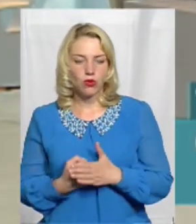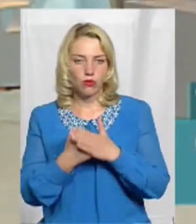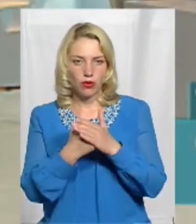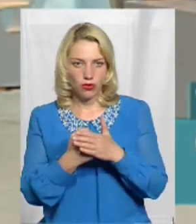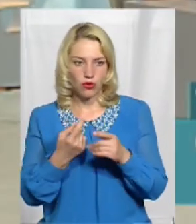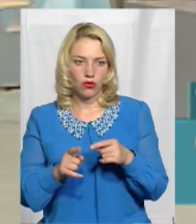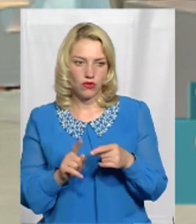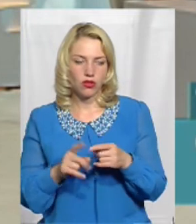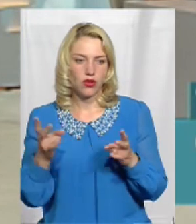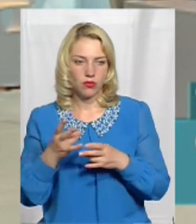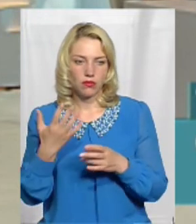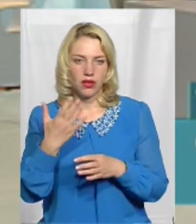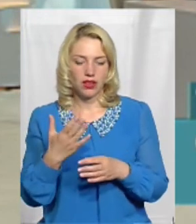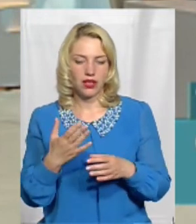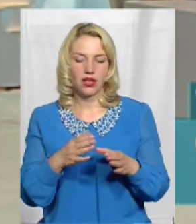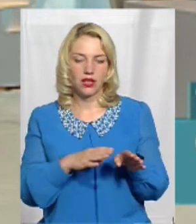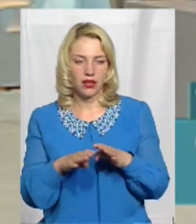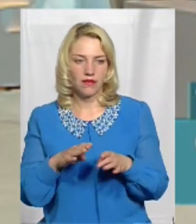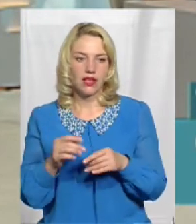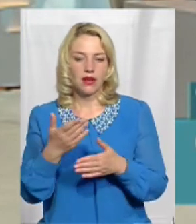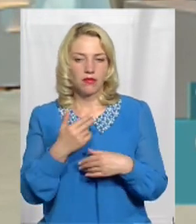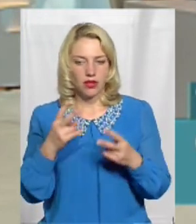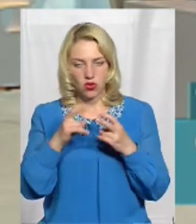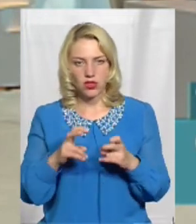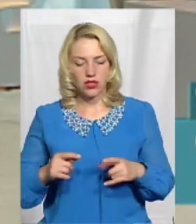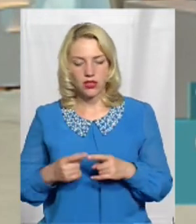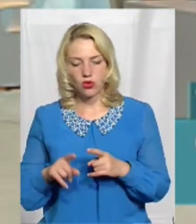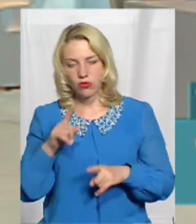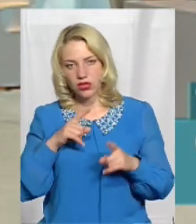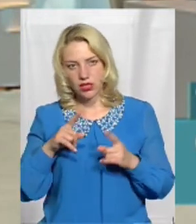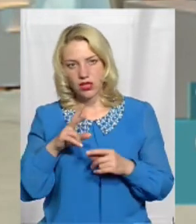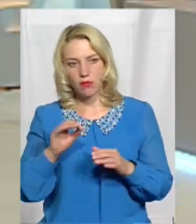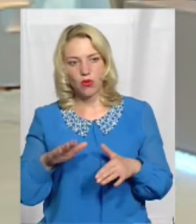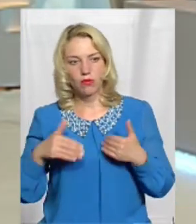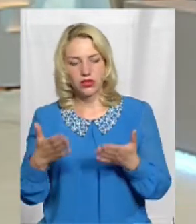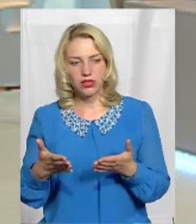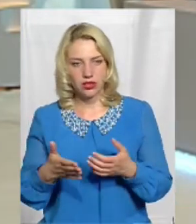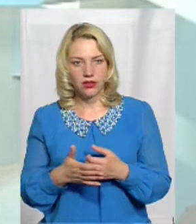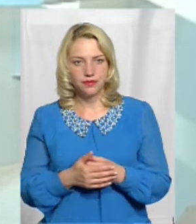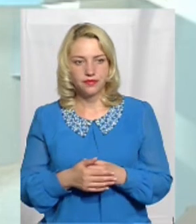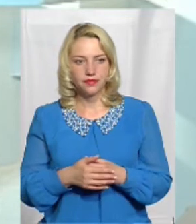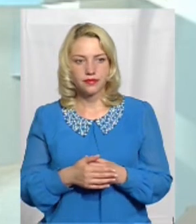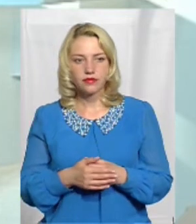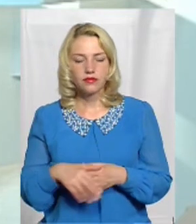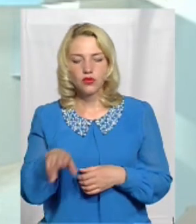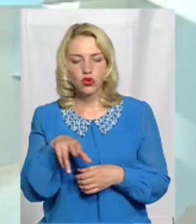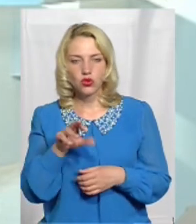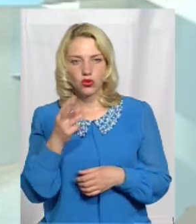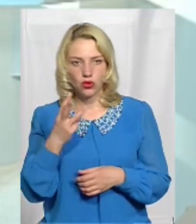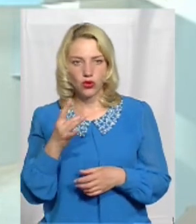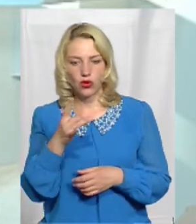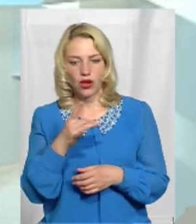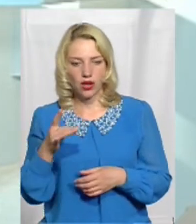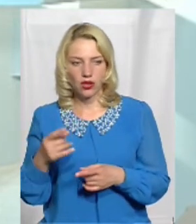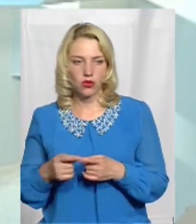тут п'яти районів? Ми розглянули на цьому засіданні пропозиції Мінрегіону стосовно трьох районів Там